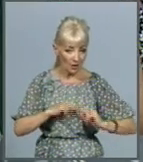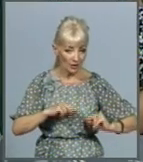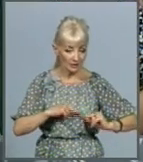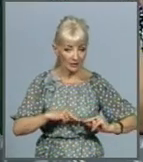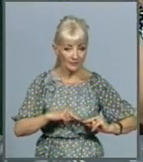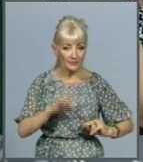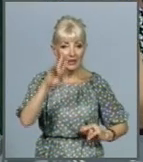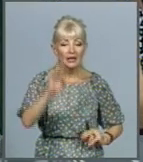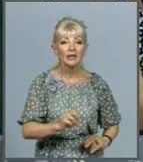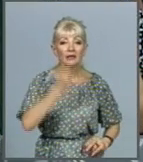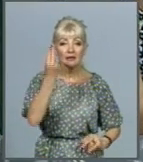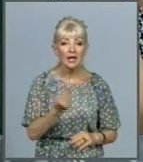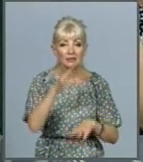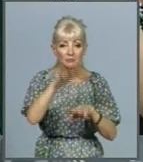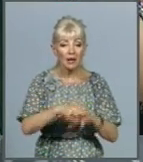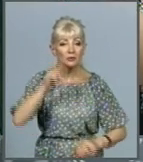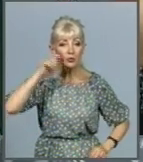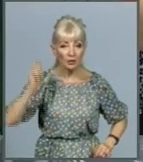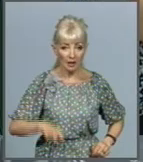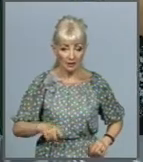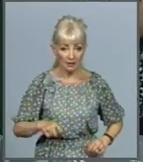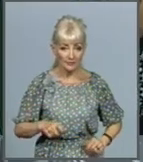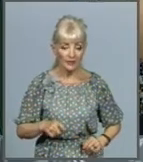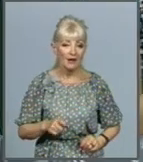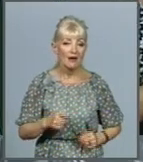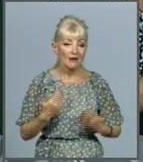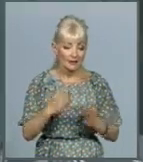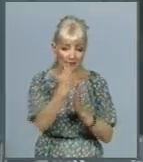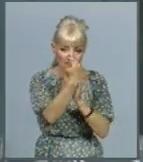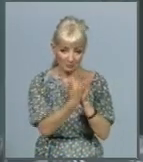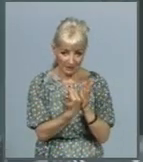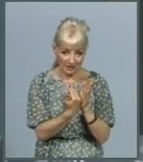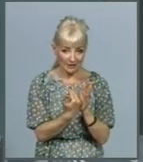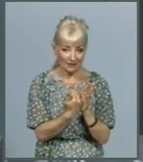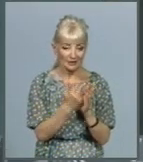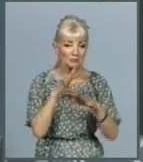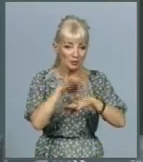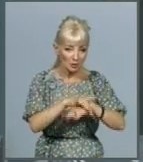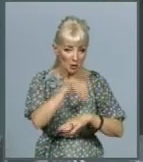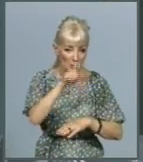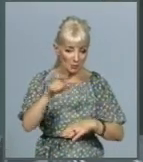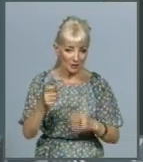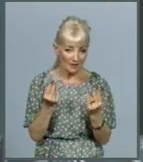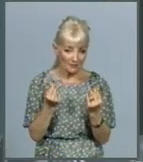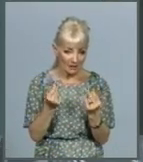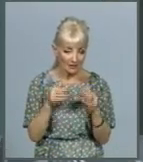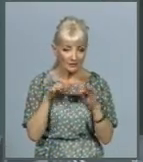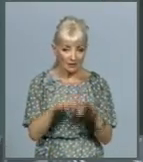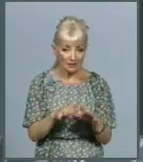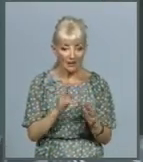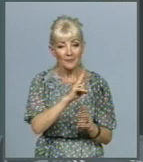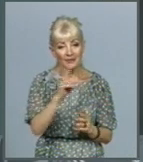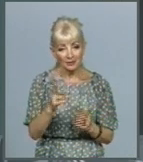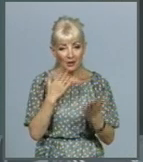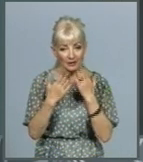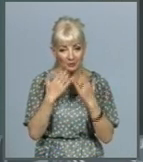Національний банк України визначив список індикаторів підозрілості фінансових операцій, які стосуються діяльності